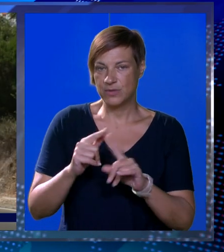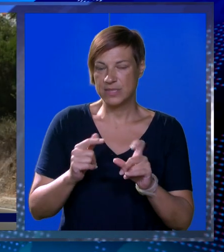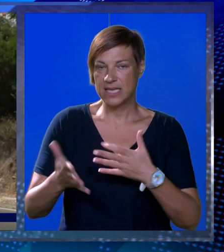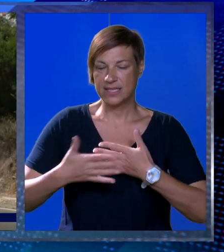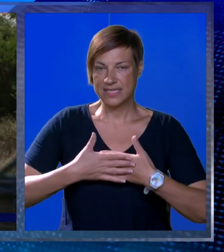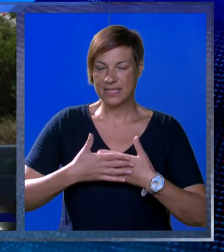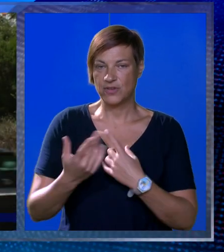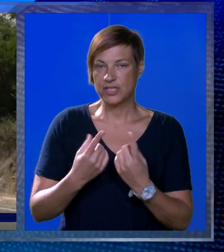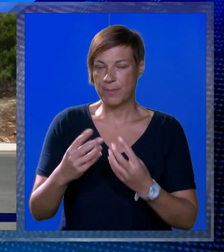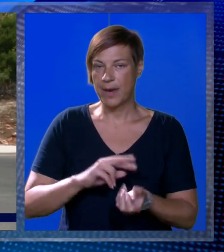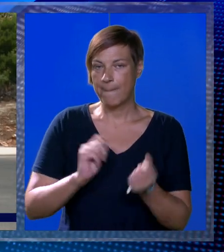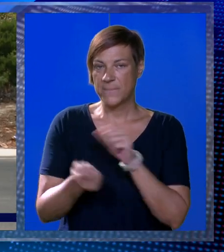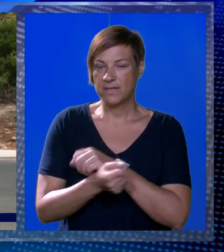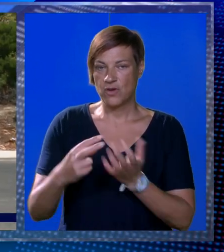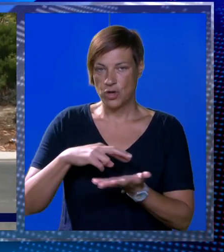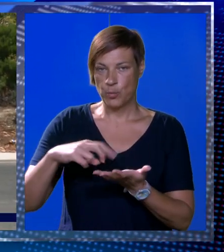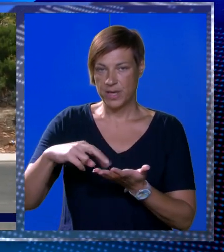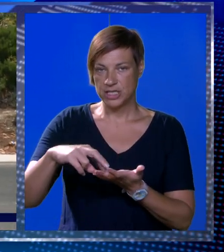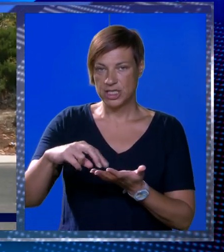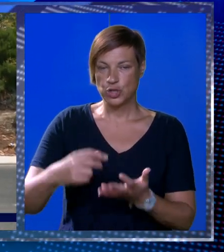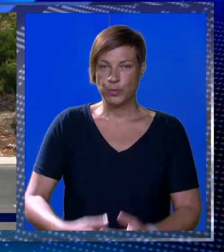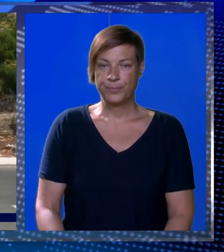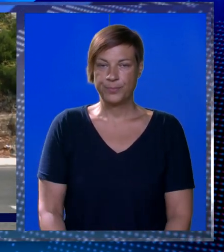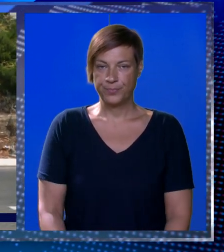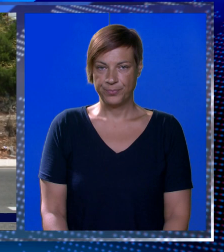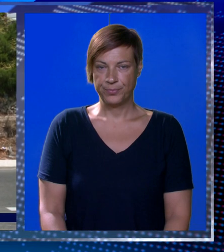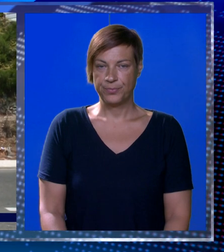anunciatu zatvorio za promet i pretvorio u pješačku zonu.